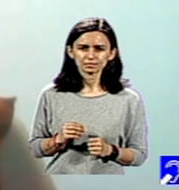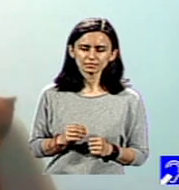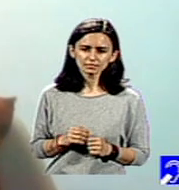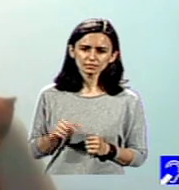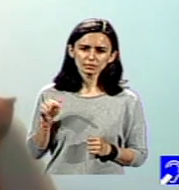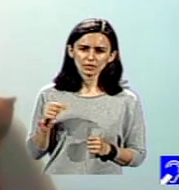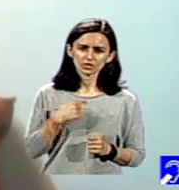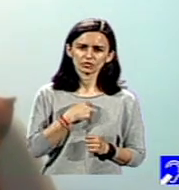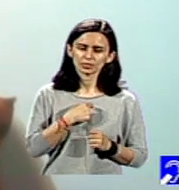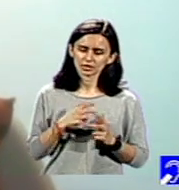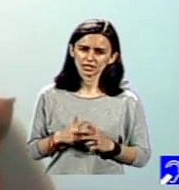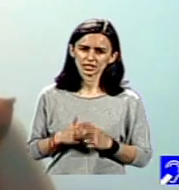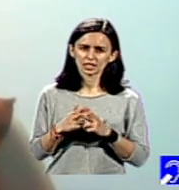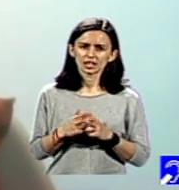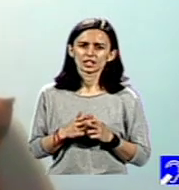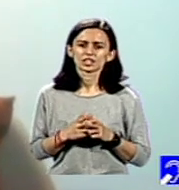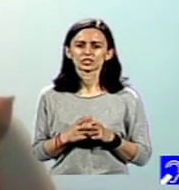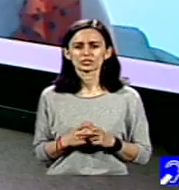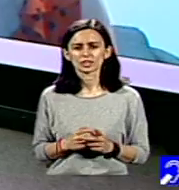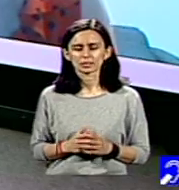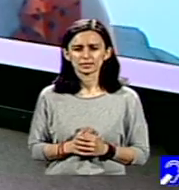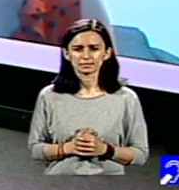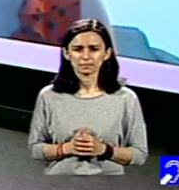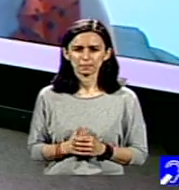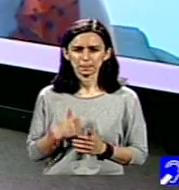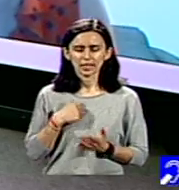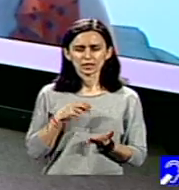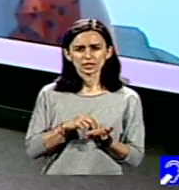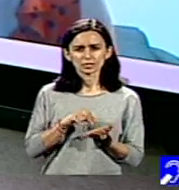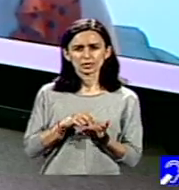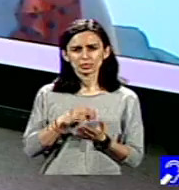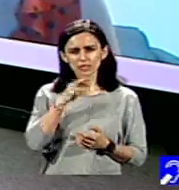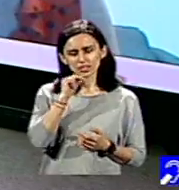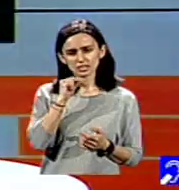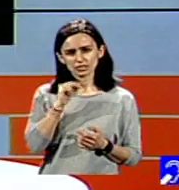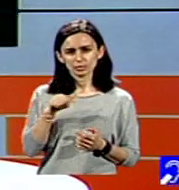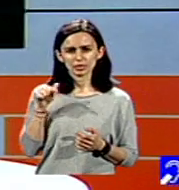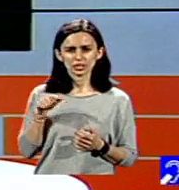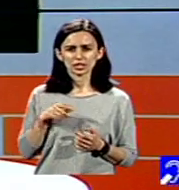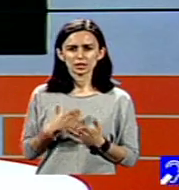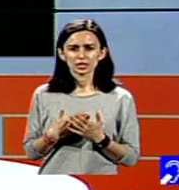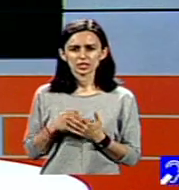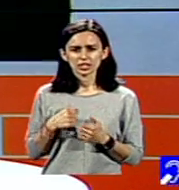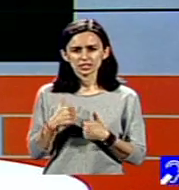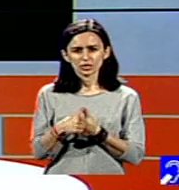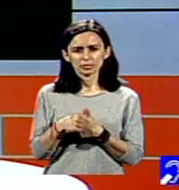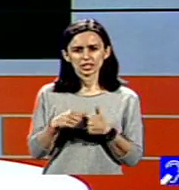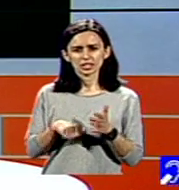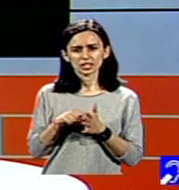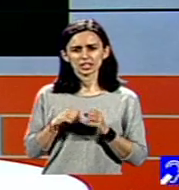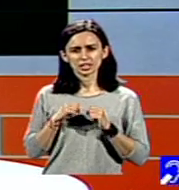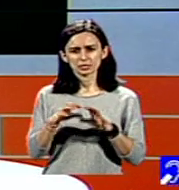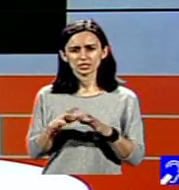putea da și noi o mână de ajutor dacă tot nu are organizație. propun să luăm legătura cu el, mai ales că e un prieten ale emisiunii fără prejudecăți, să-l